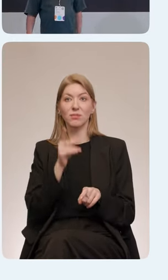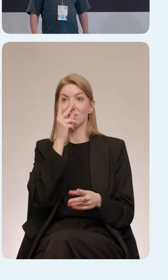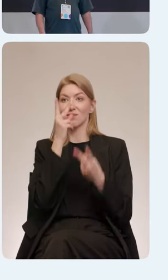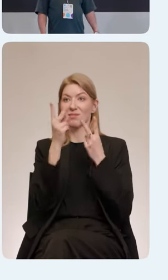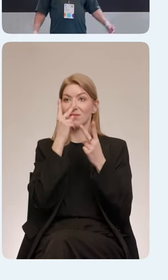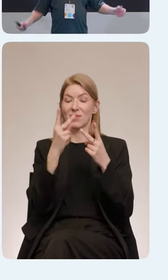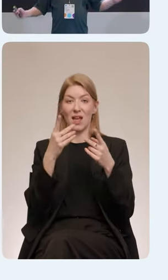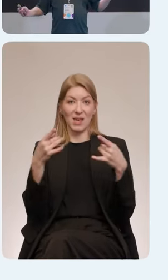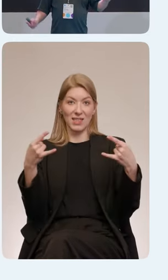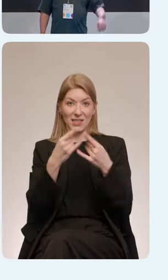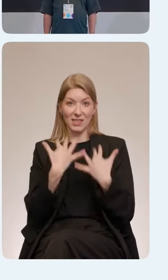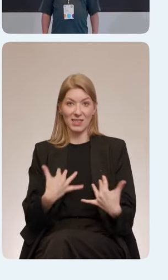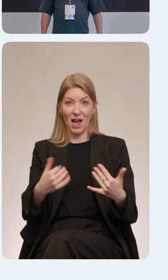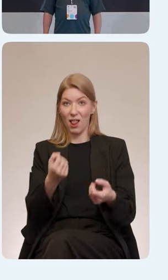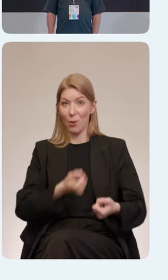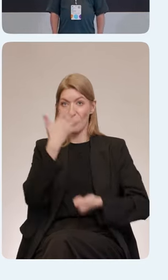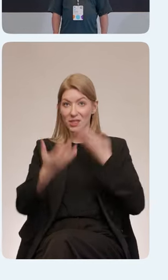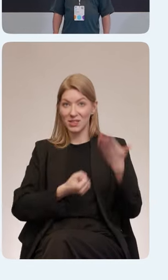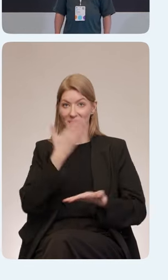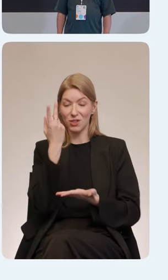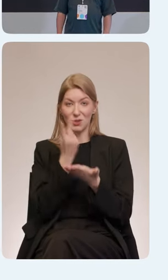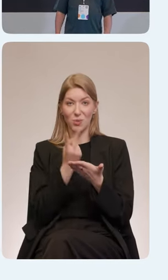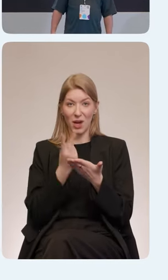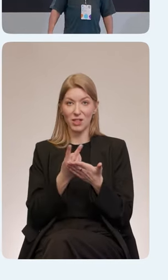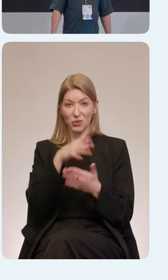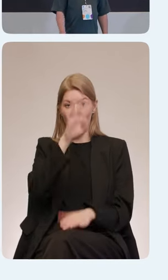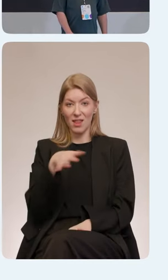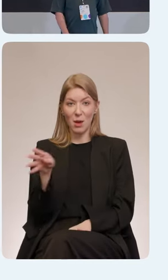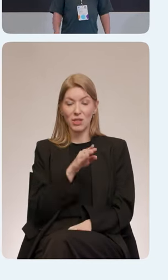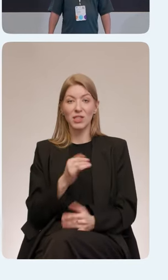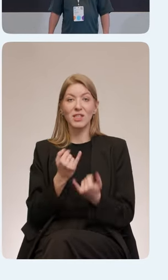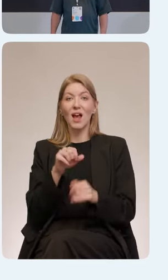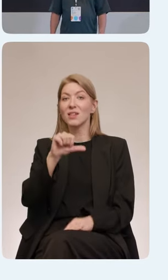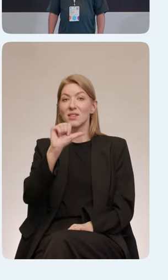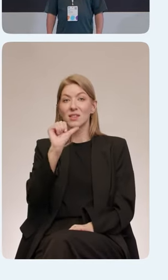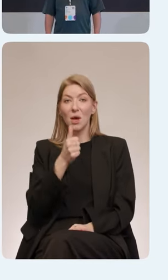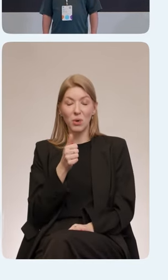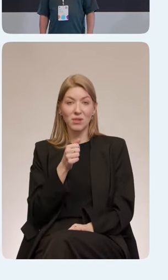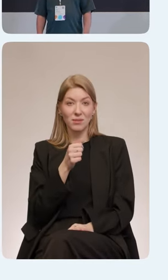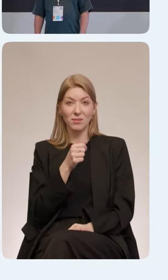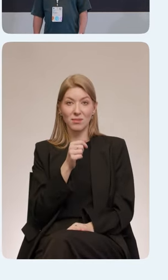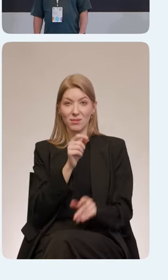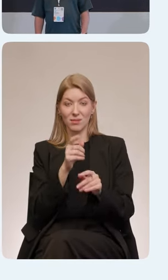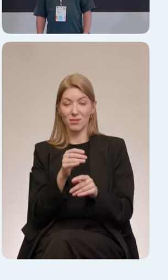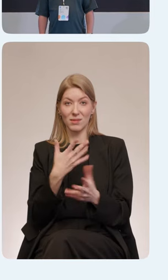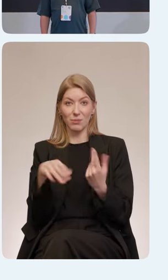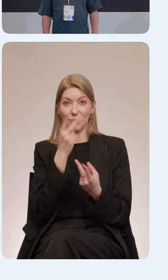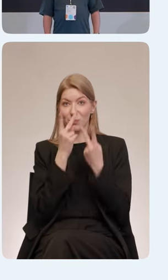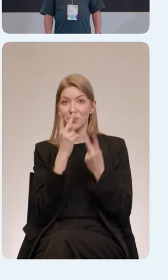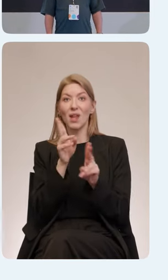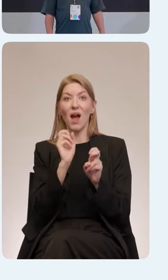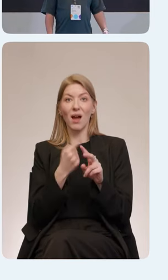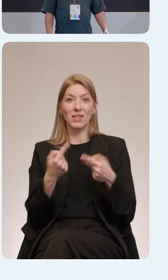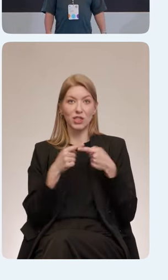презентацию, которую там показывают разработчики, и для самых маленьких посмотрим, как работает скринридер технически.